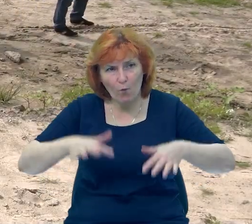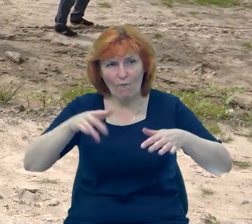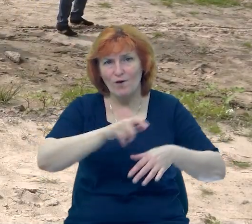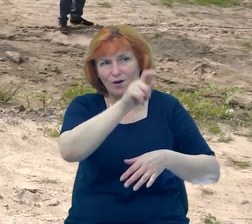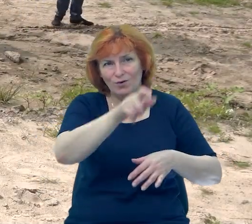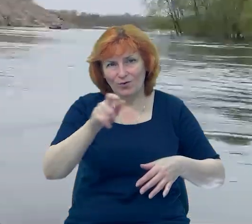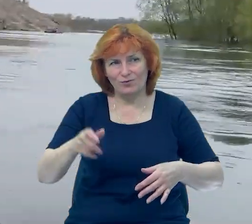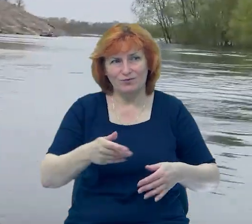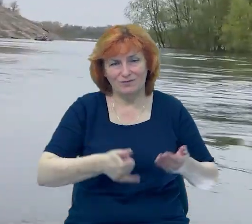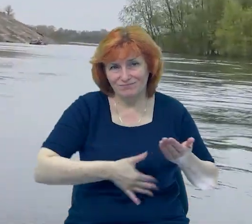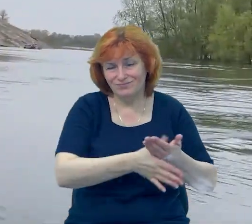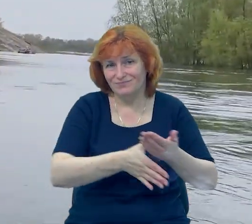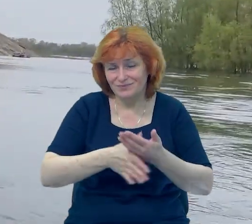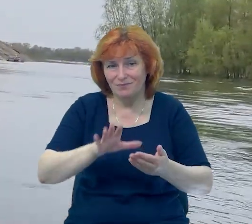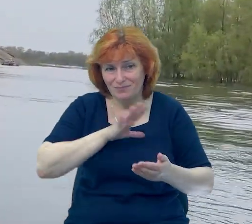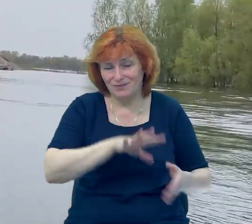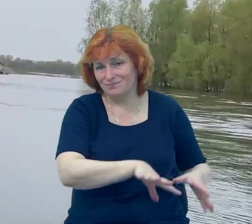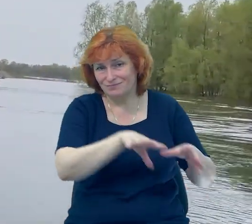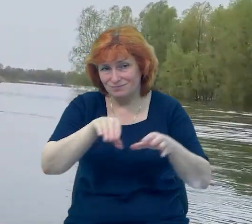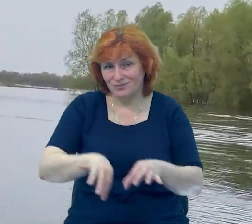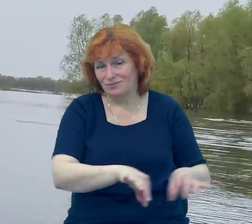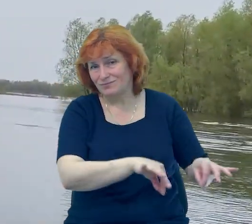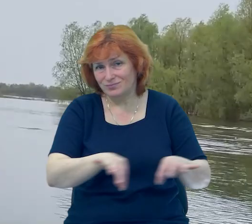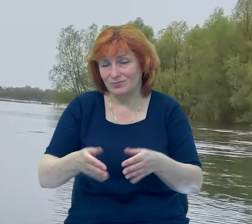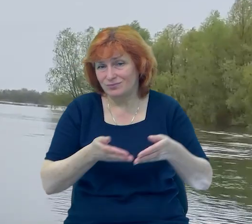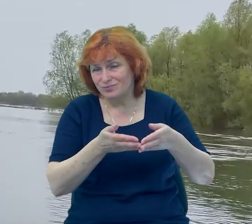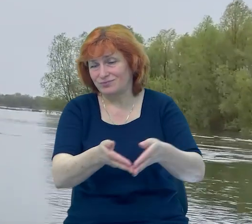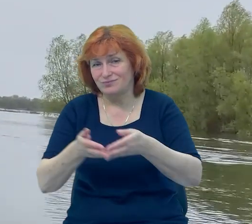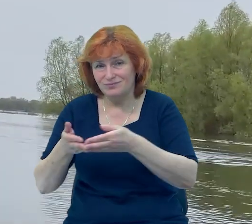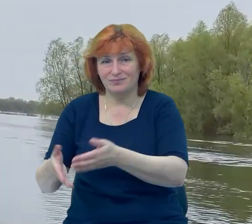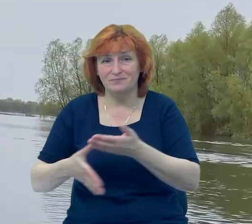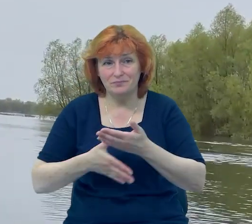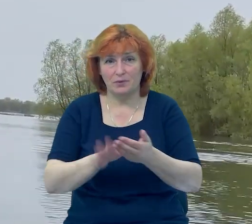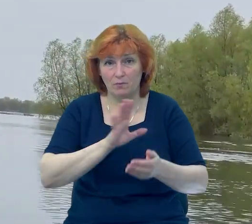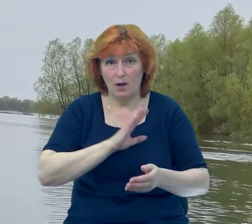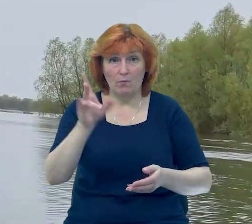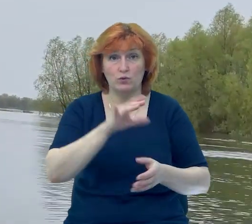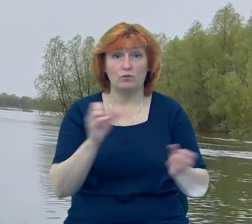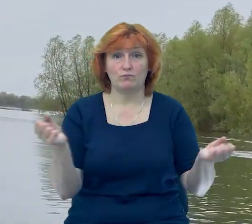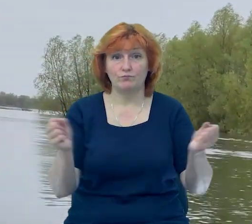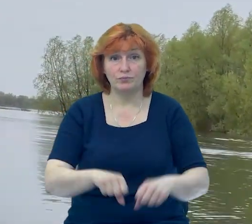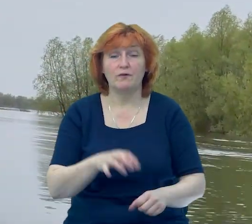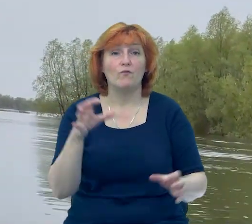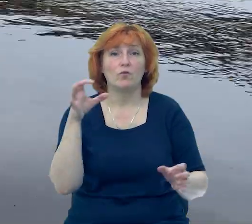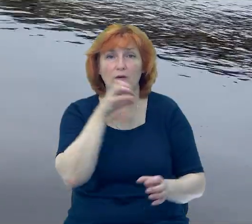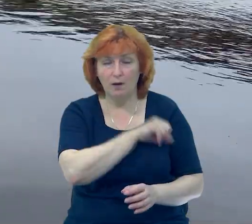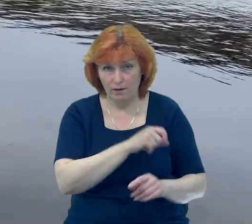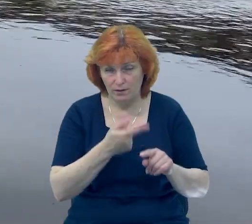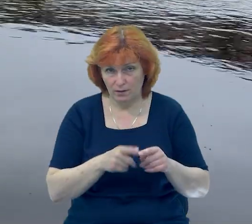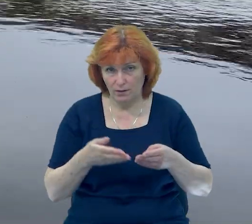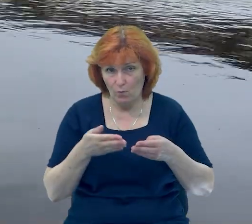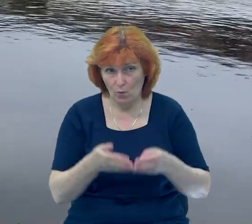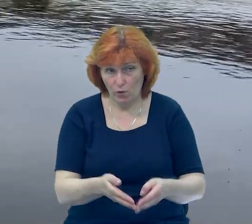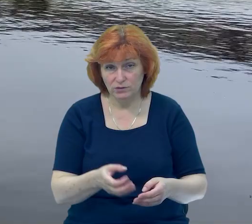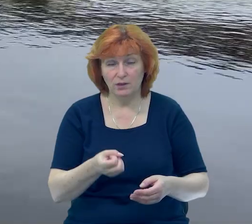громаді надали рятувальник і він курсував між селами Велике та Мале Устя в районі зруйнованого на початку повномасштабного вторгення мосту.